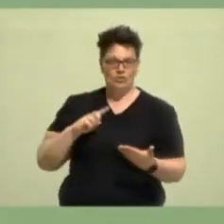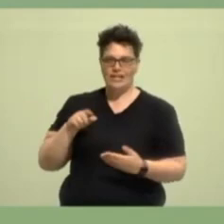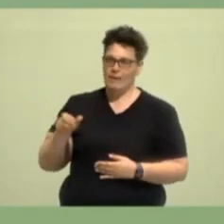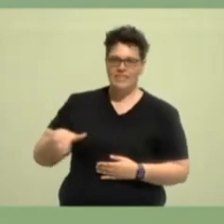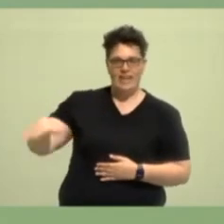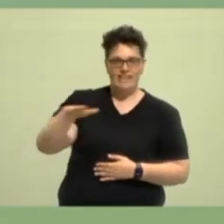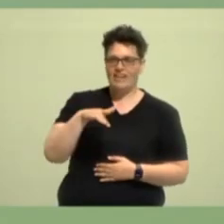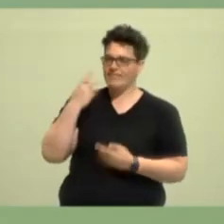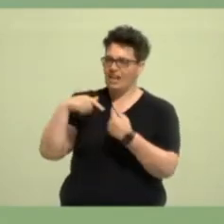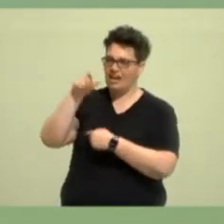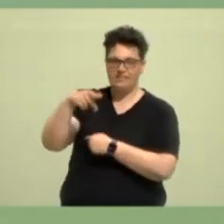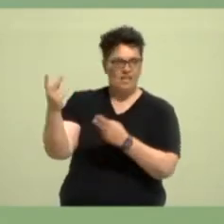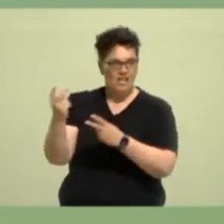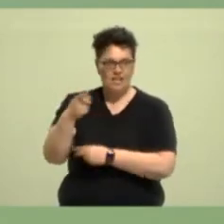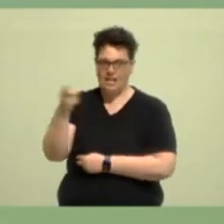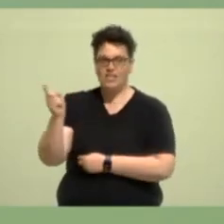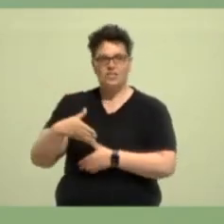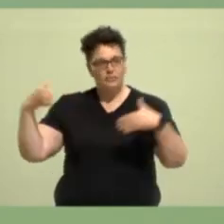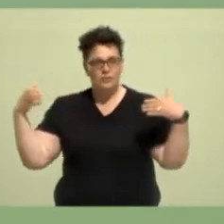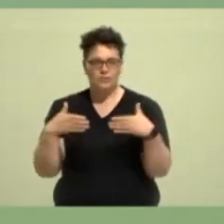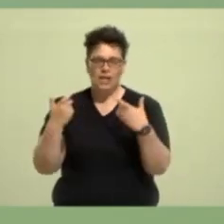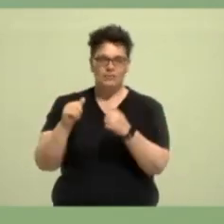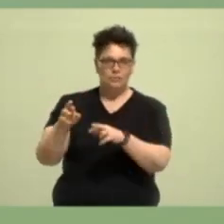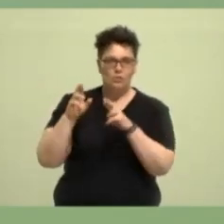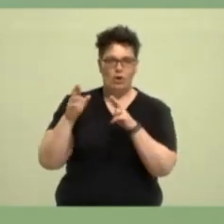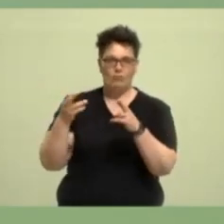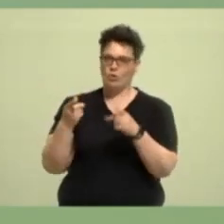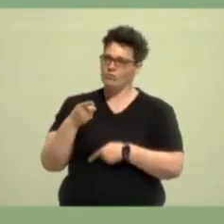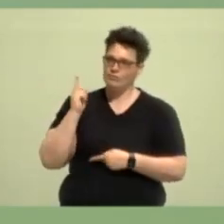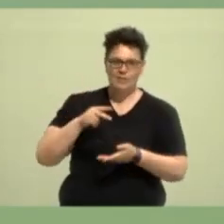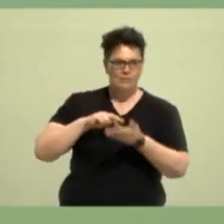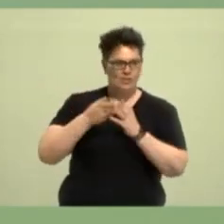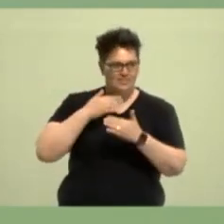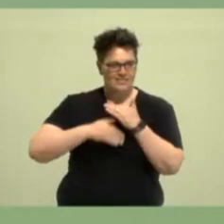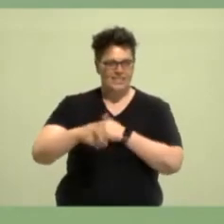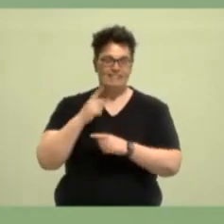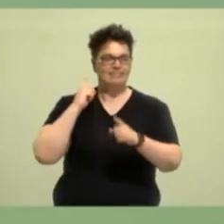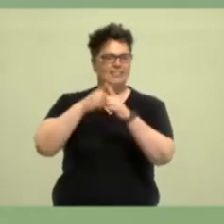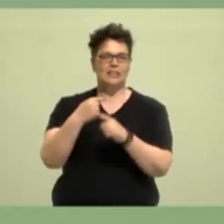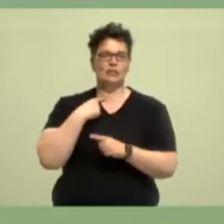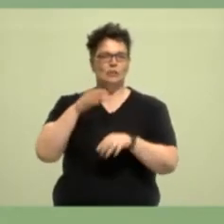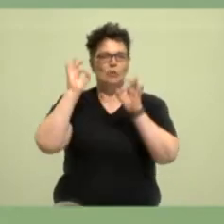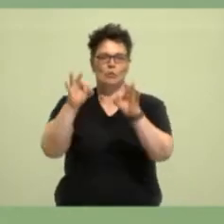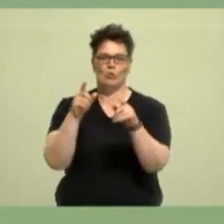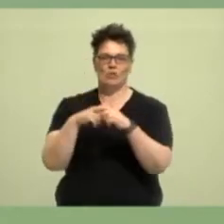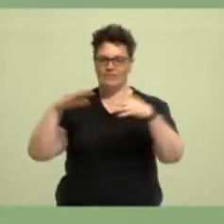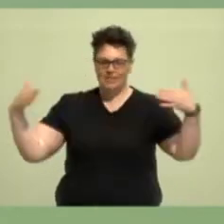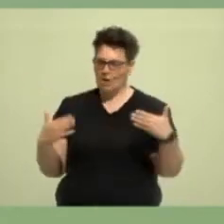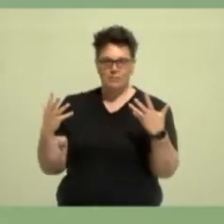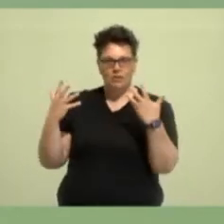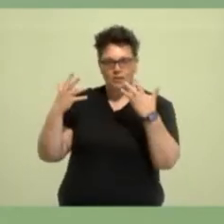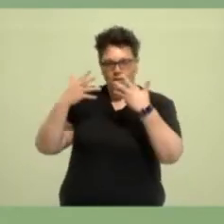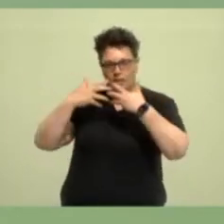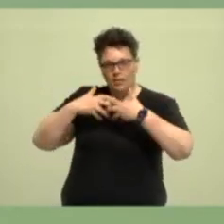eine Politik der Hoffnung, machen wir gemeinsam eine Politik der guten Stimmung, eine Politik, die die Kluft überwindet, die Gegensätze vereint.